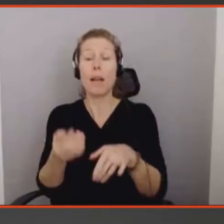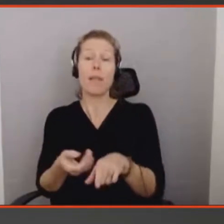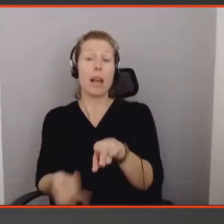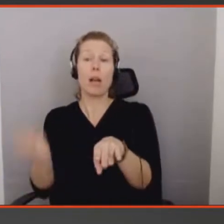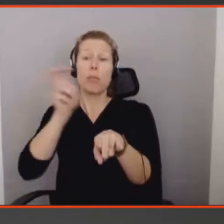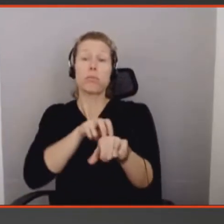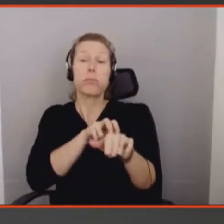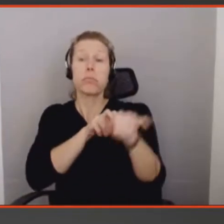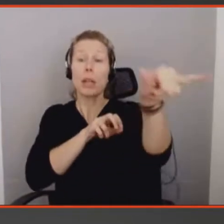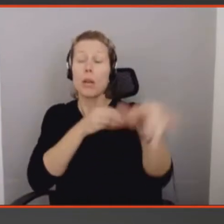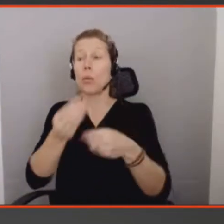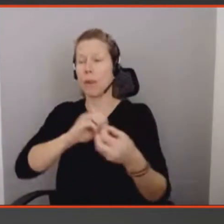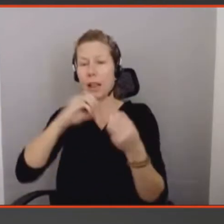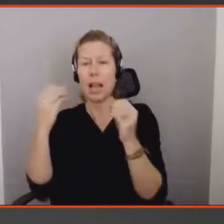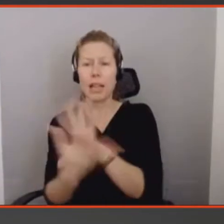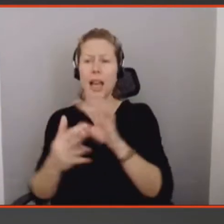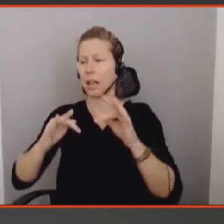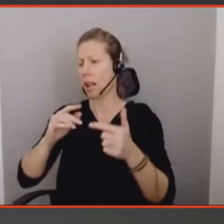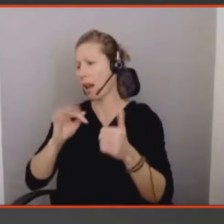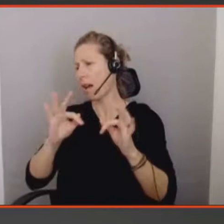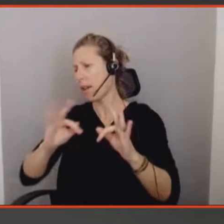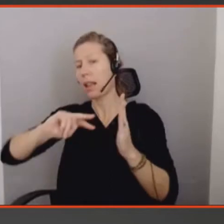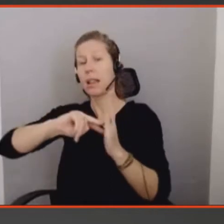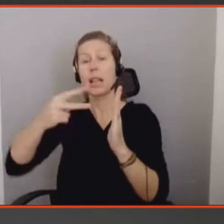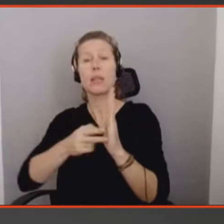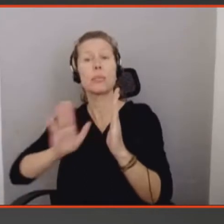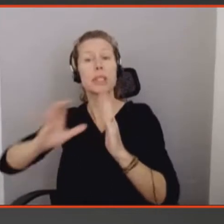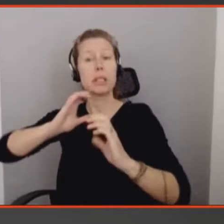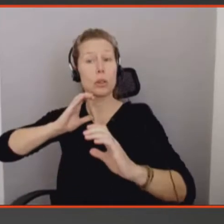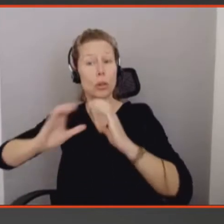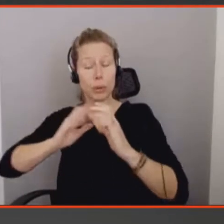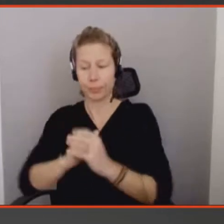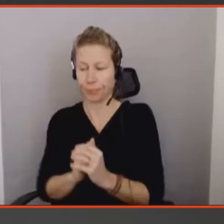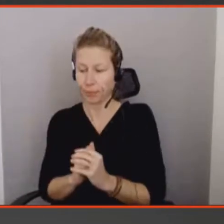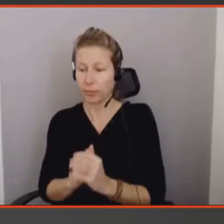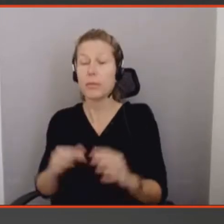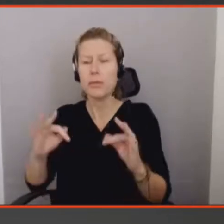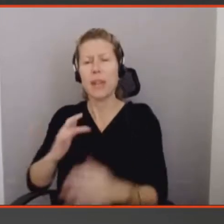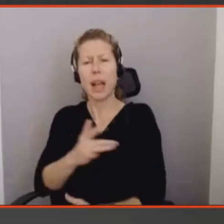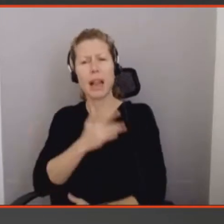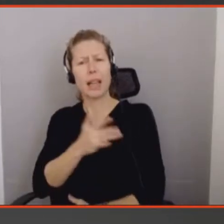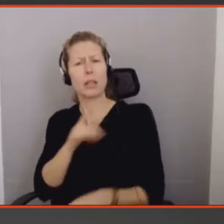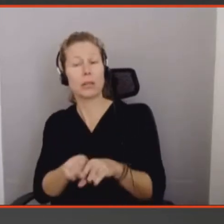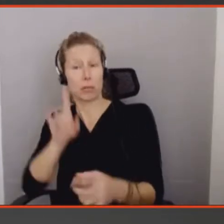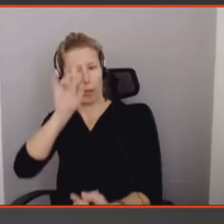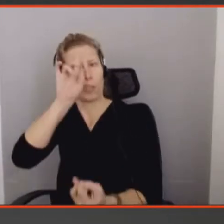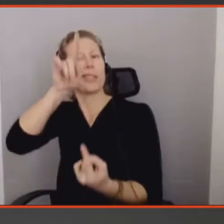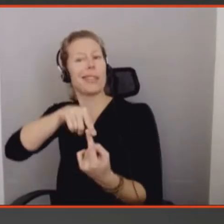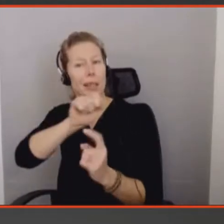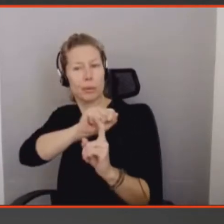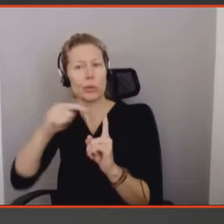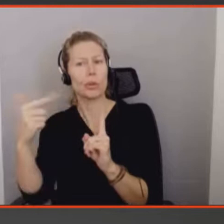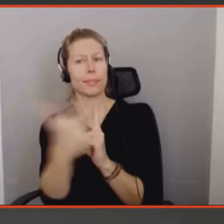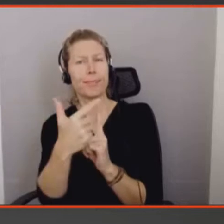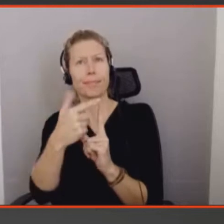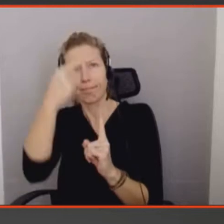de la communication. Et ce qui est intéressant aussi, c'est qu'on doit, au niveau sociétal, se poser la question des futurs possibles et des futurs désirables.